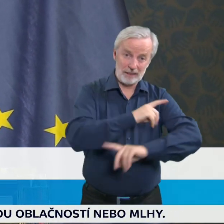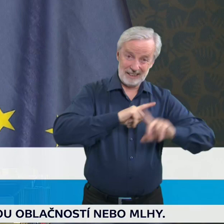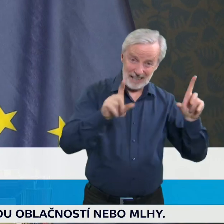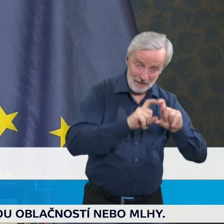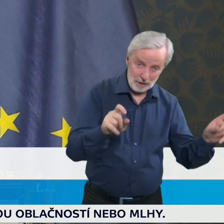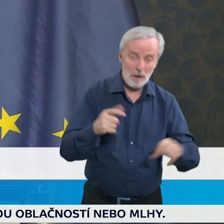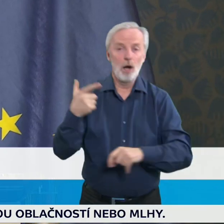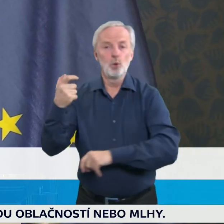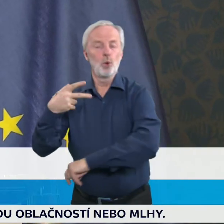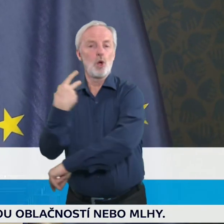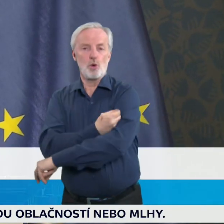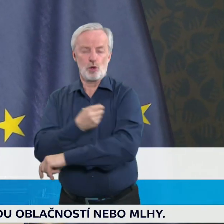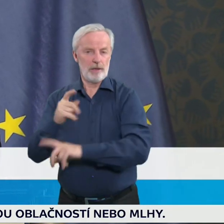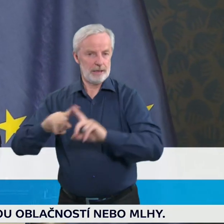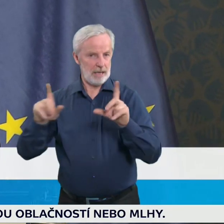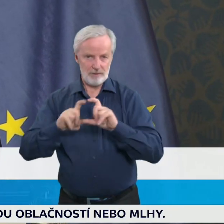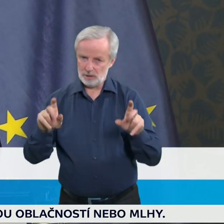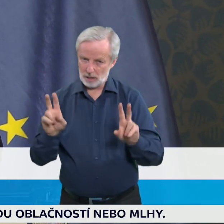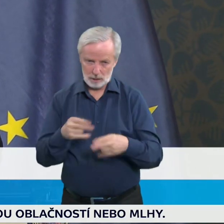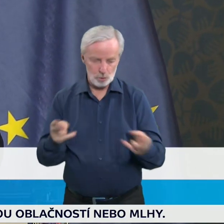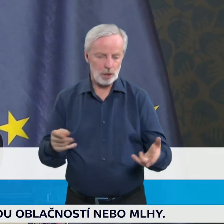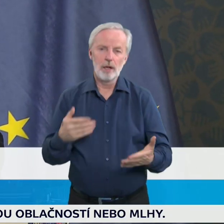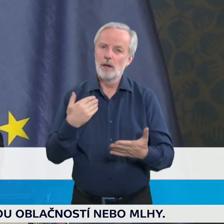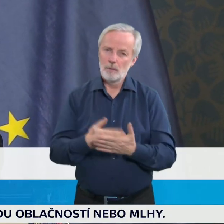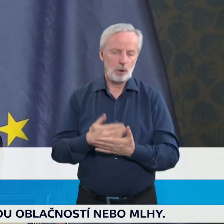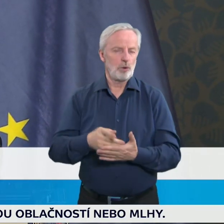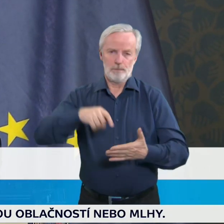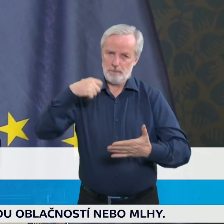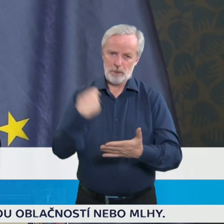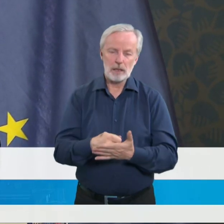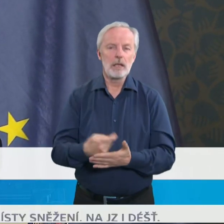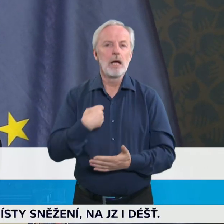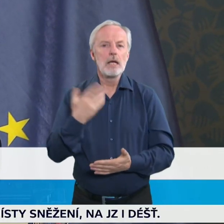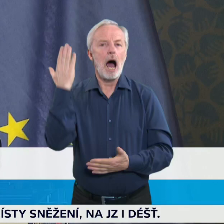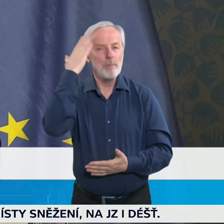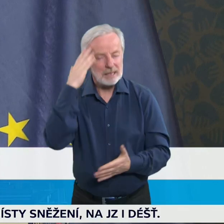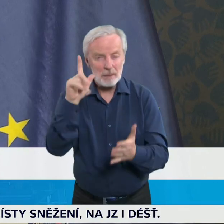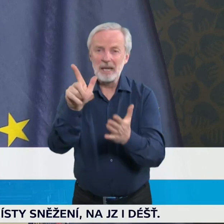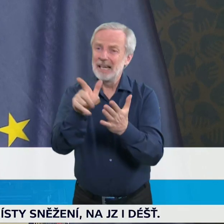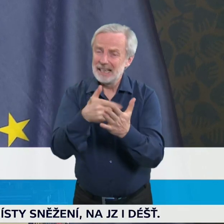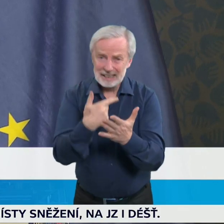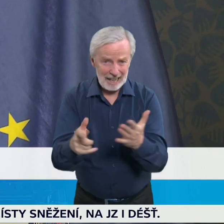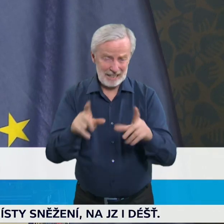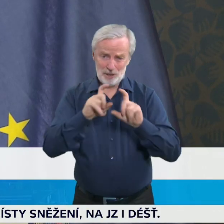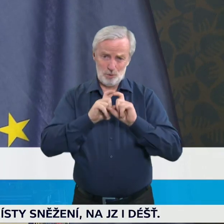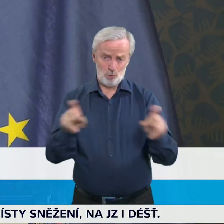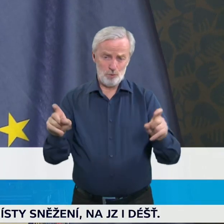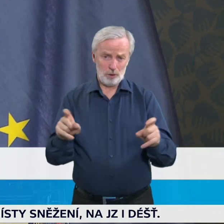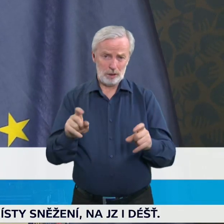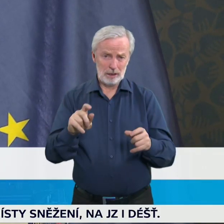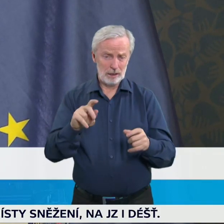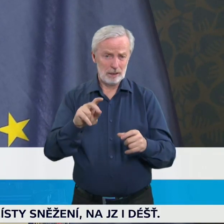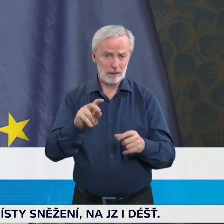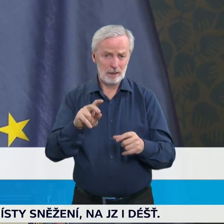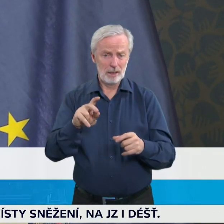současné době možné, takže to tak dělá. A myslím si, že opravdu není důvod, protože to opravdu nejde. Není to